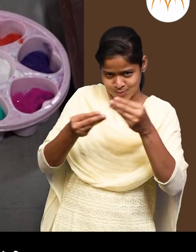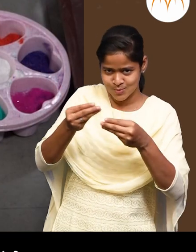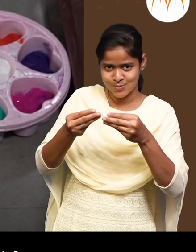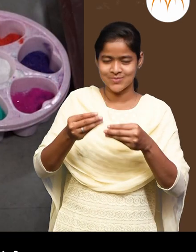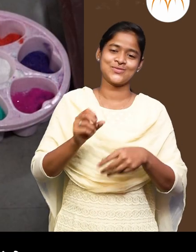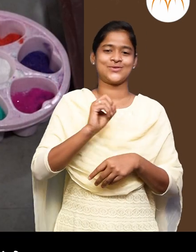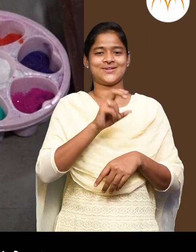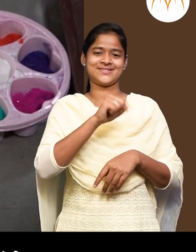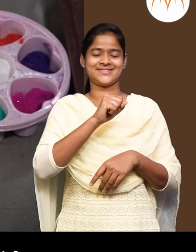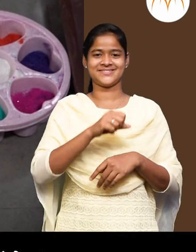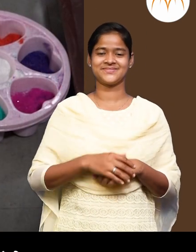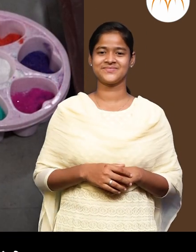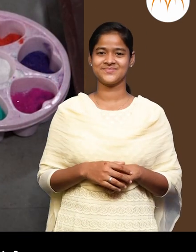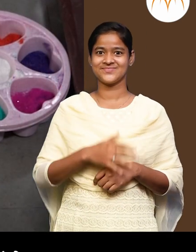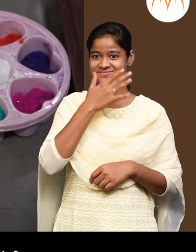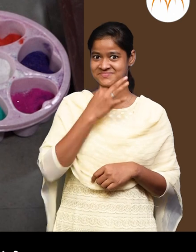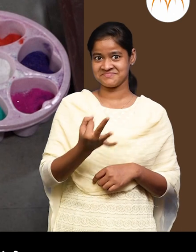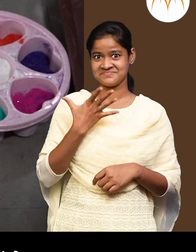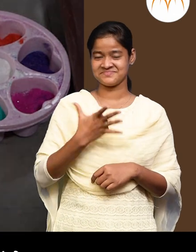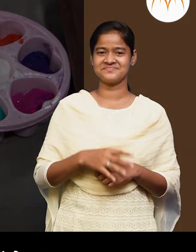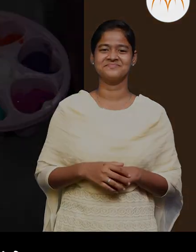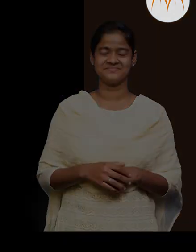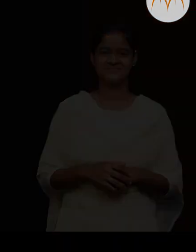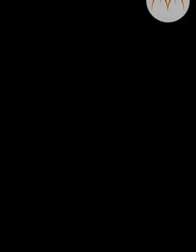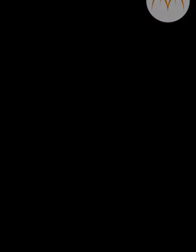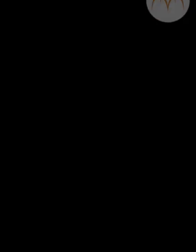आरे वाँ काई मस्ता काड़ले रंगोडी?